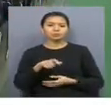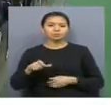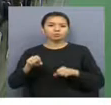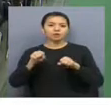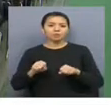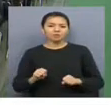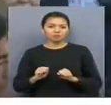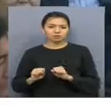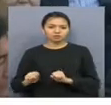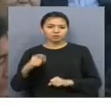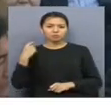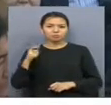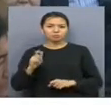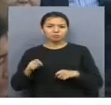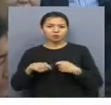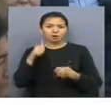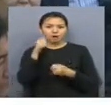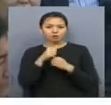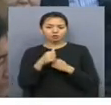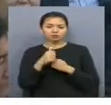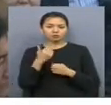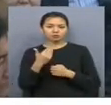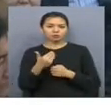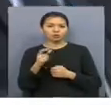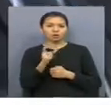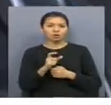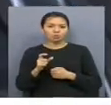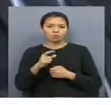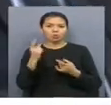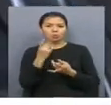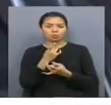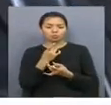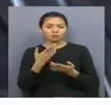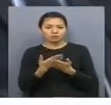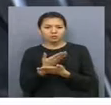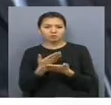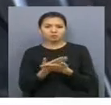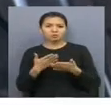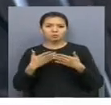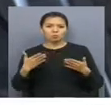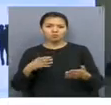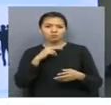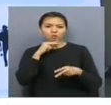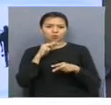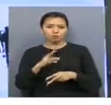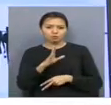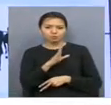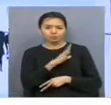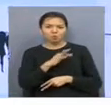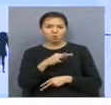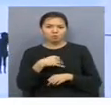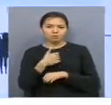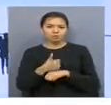құқығын қорғау президент жолдауының әрттармағы саясатқа экономикаға инновацияға қатысты пікірі осыған саят. Облыс әкімі